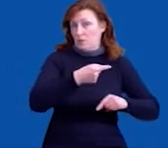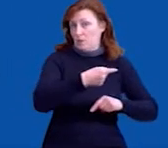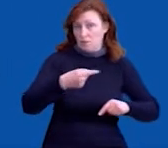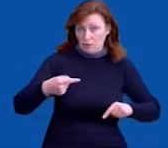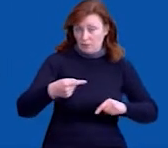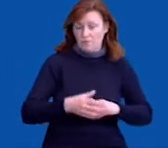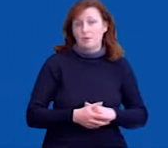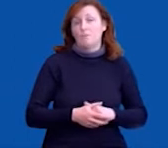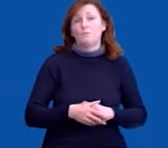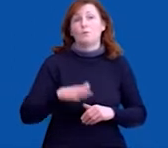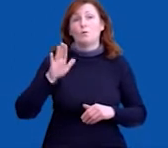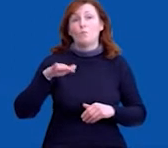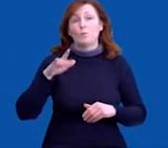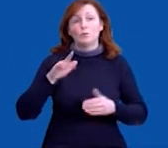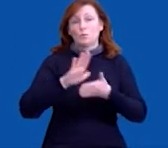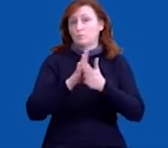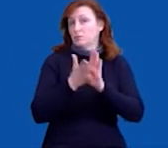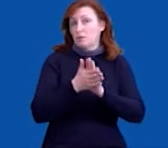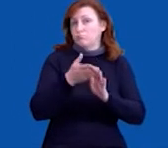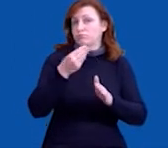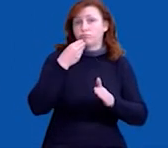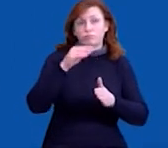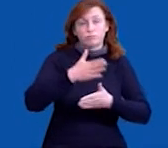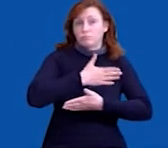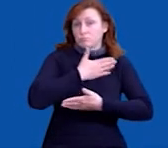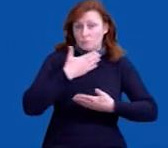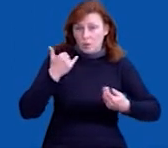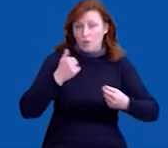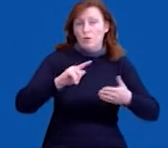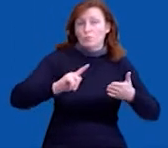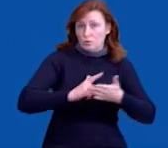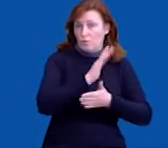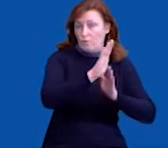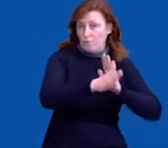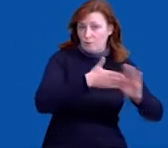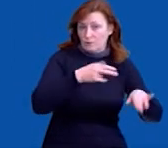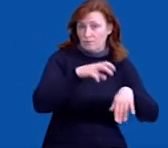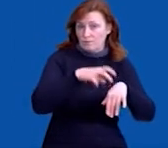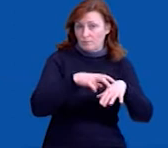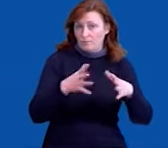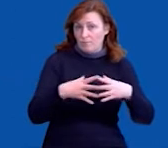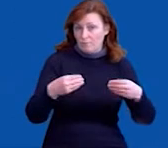04-го, стан не покращився. Він знову викликав сімейного лікаря.